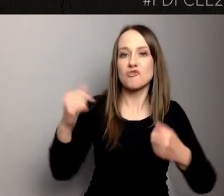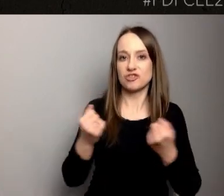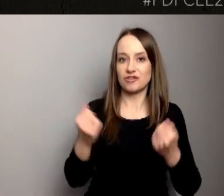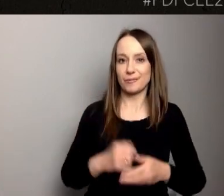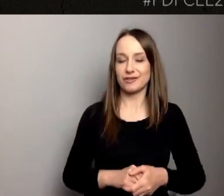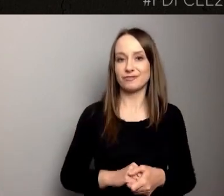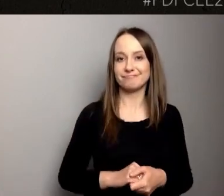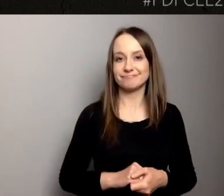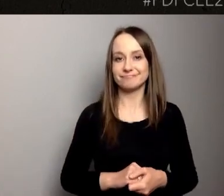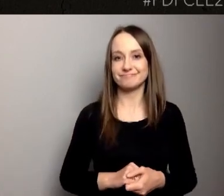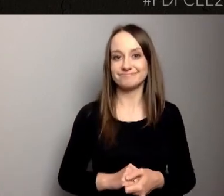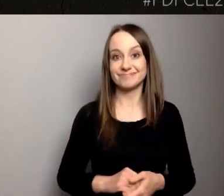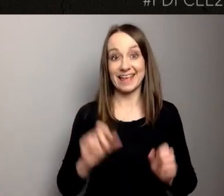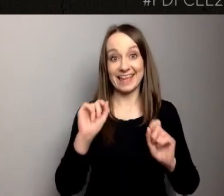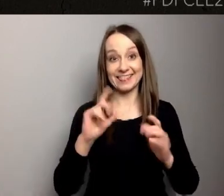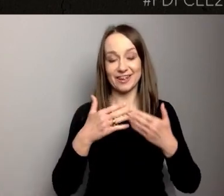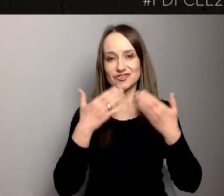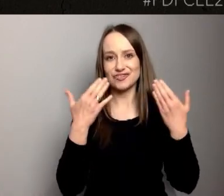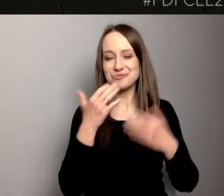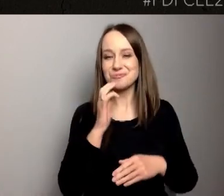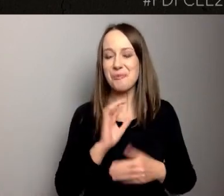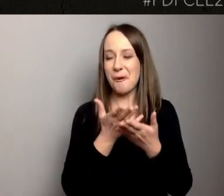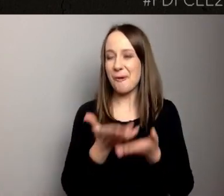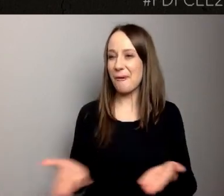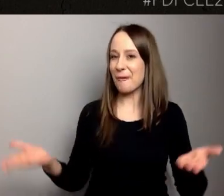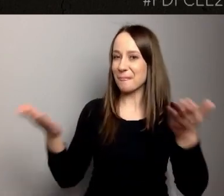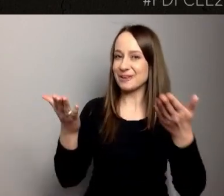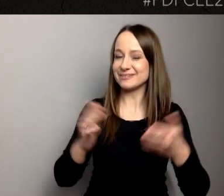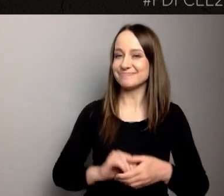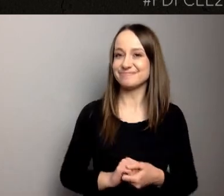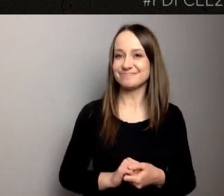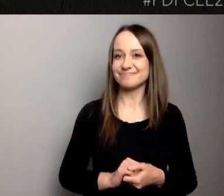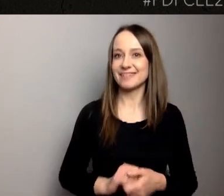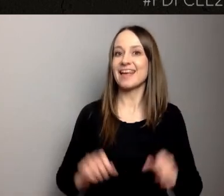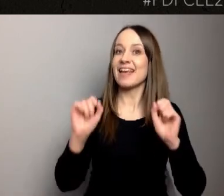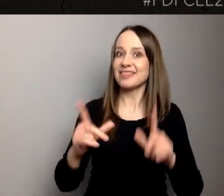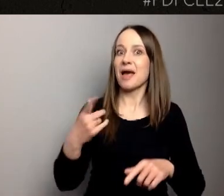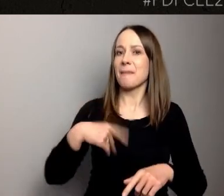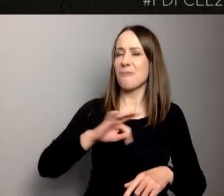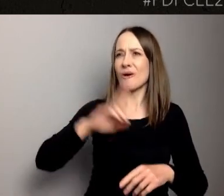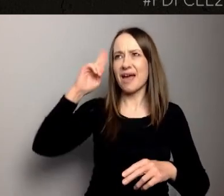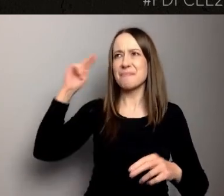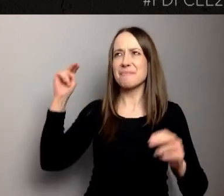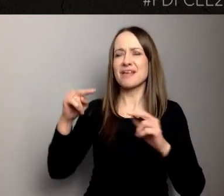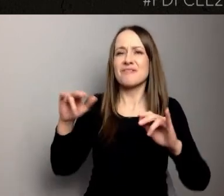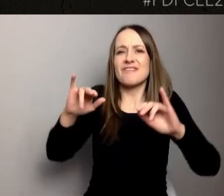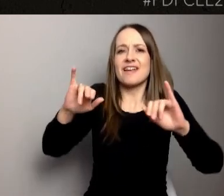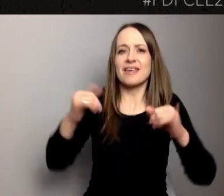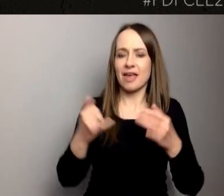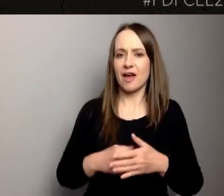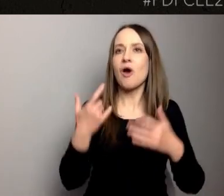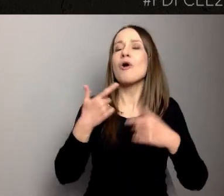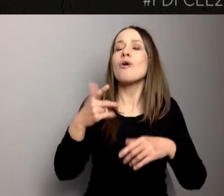Dzień dobry Państwu. Tak, moja perspektywa wynika tak naprawdę z wielu doświadczeń, które